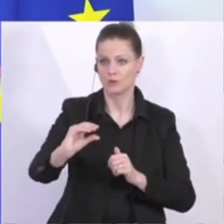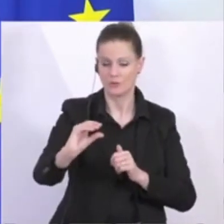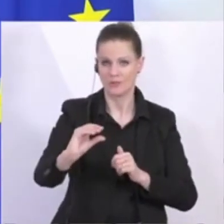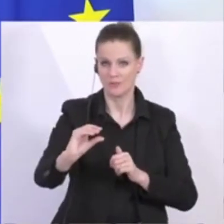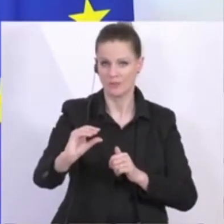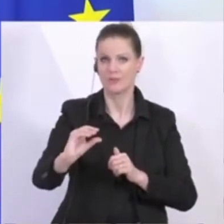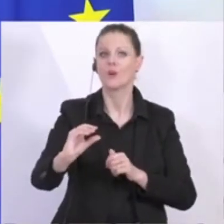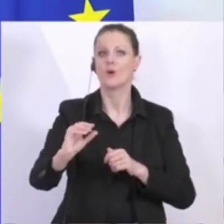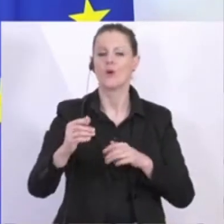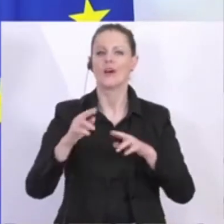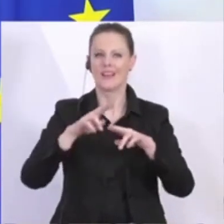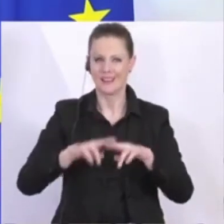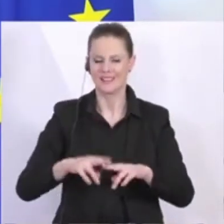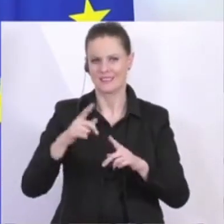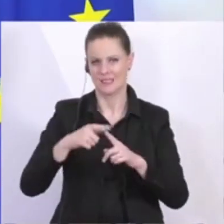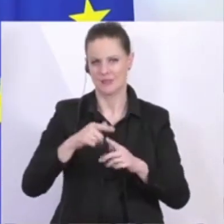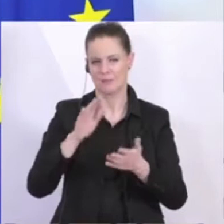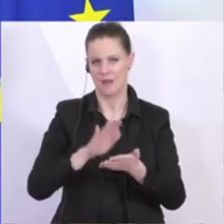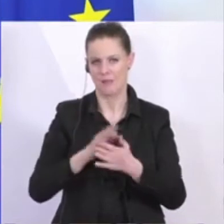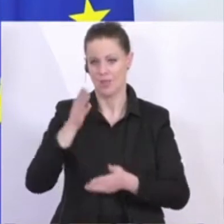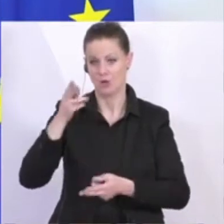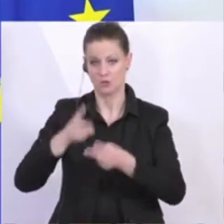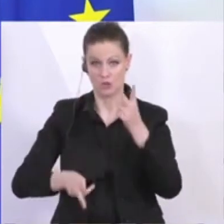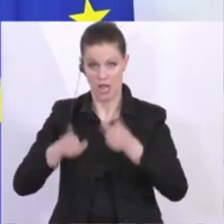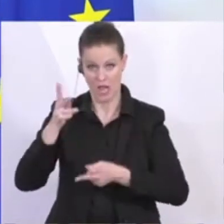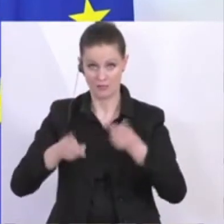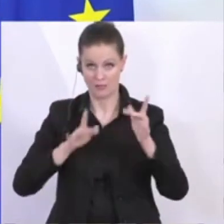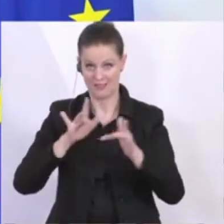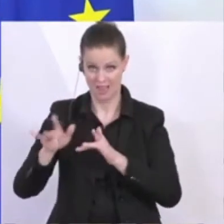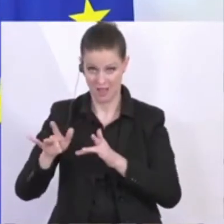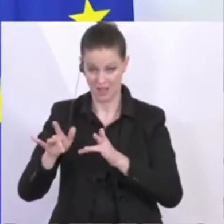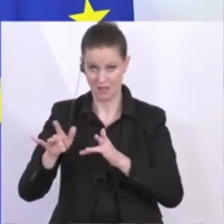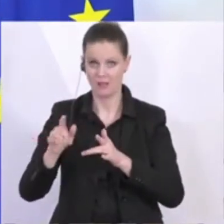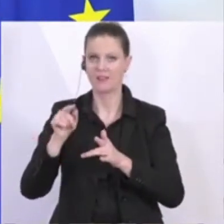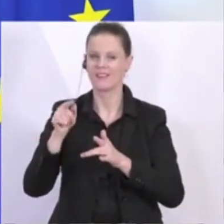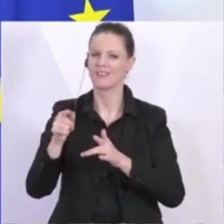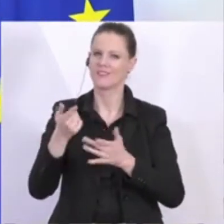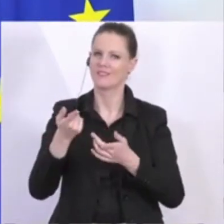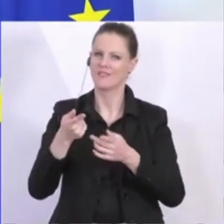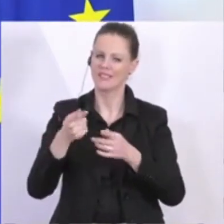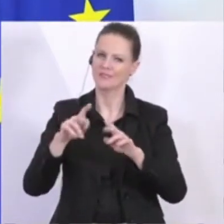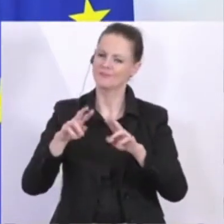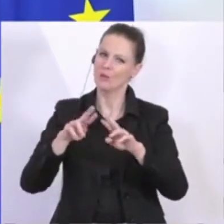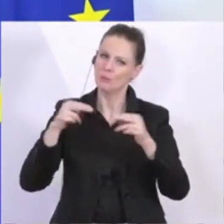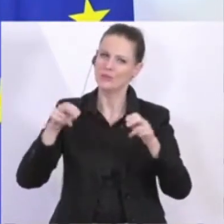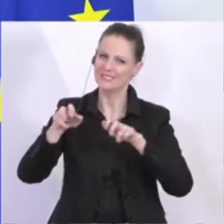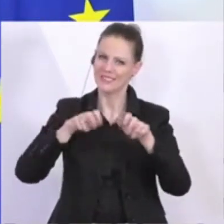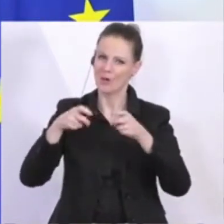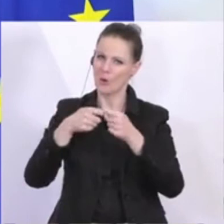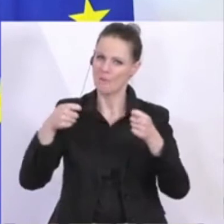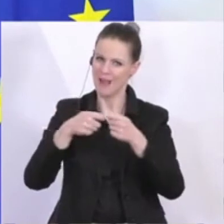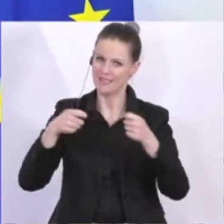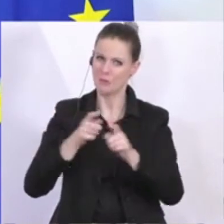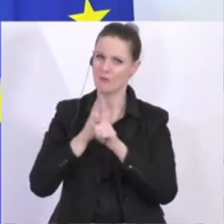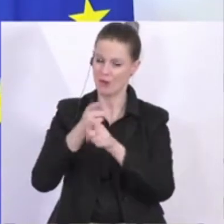Liquidität gegeben wurde. Und der Schaden, der entstanden ist durch die Eingriffe des Gesetzgebers und der Bundesregierung, der wäre an